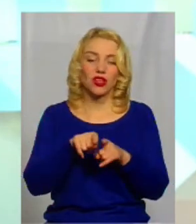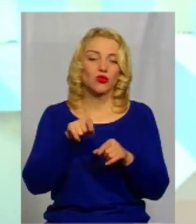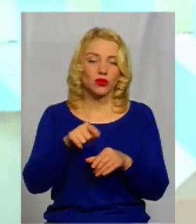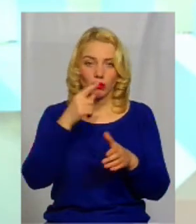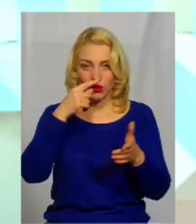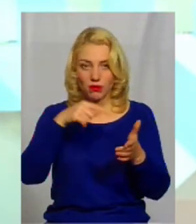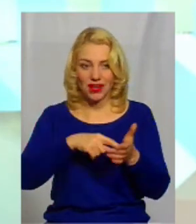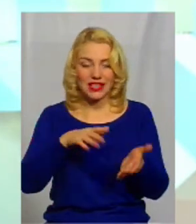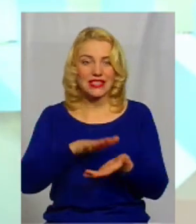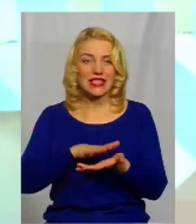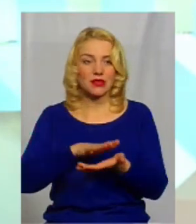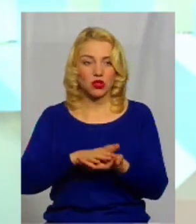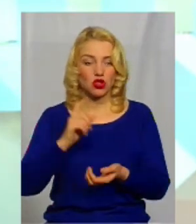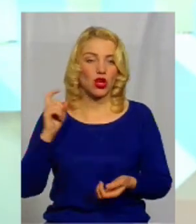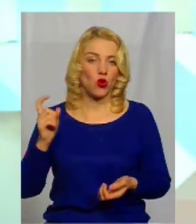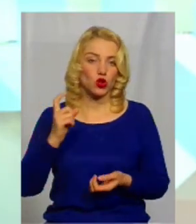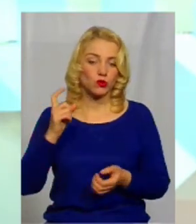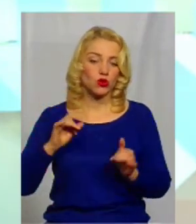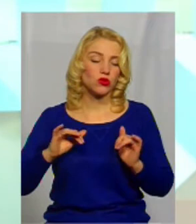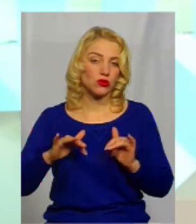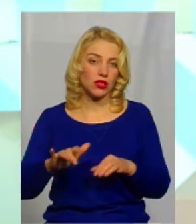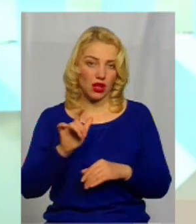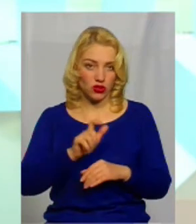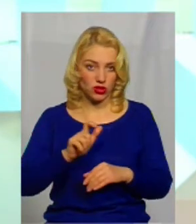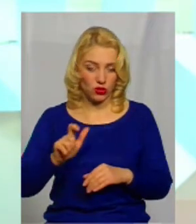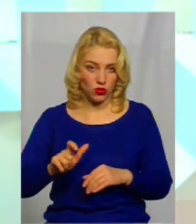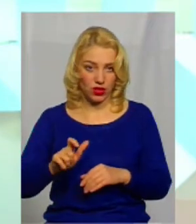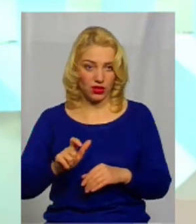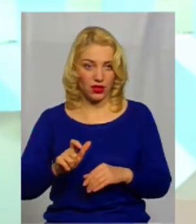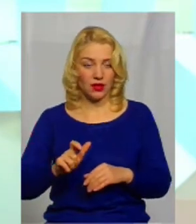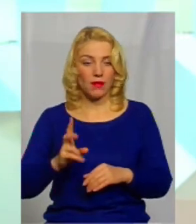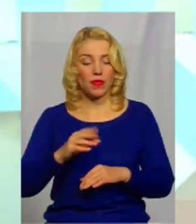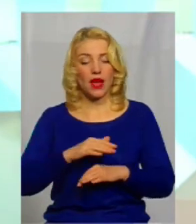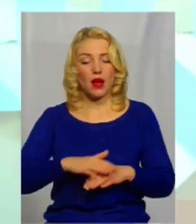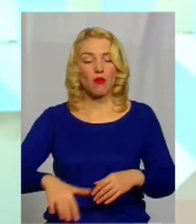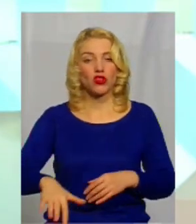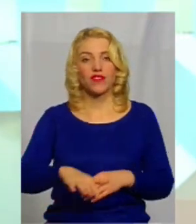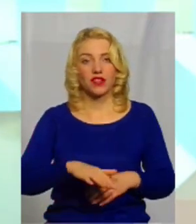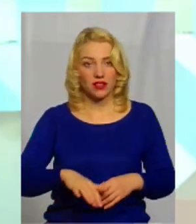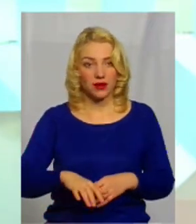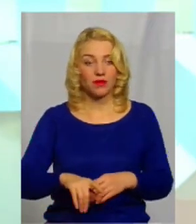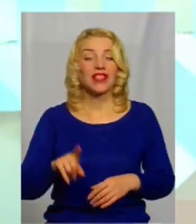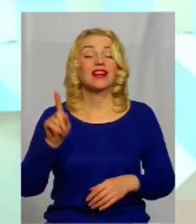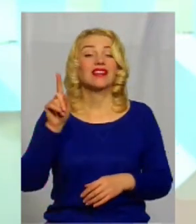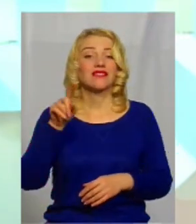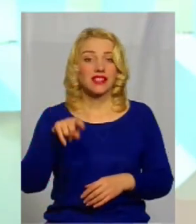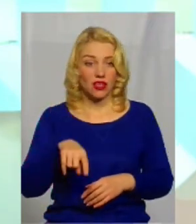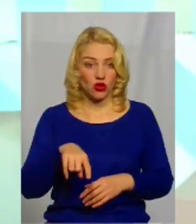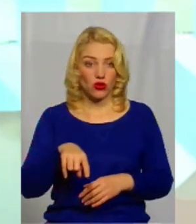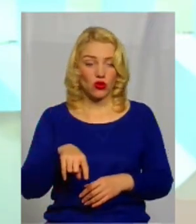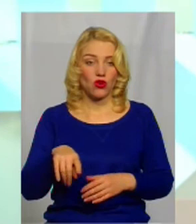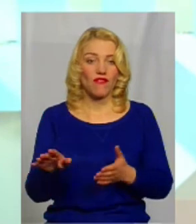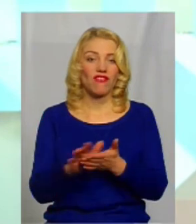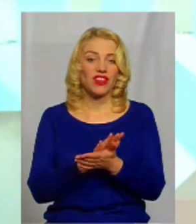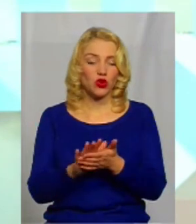засмічення, яке, ну, господарська діяльність ведеться на подвір'ї. І все одно фільтрує